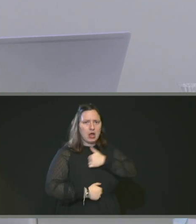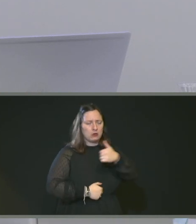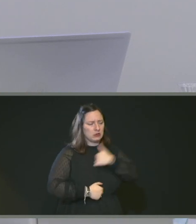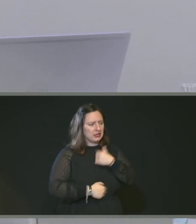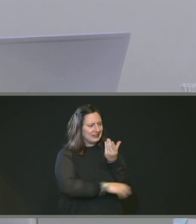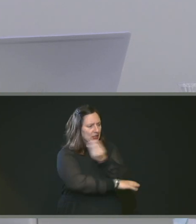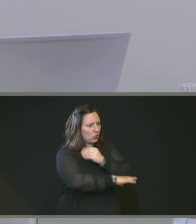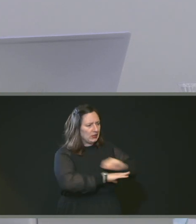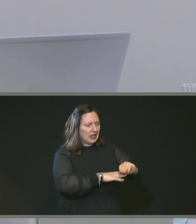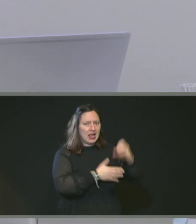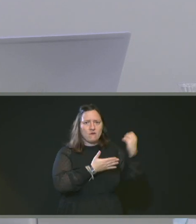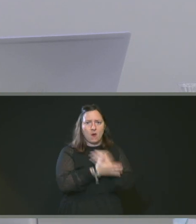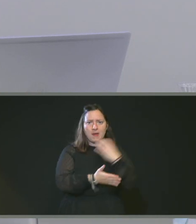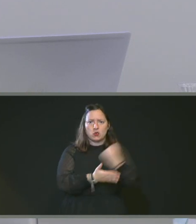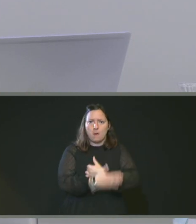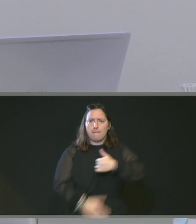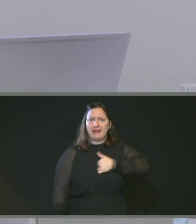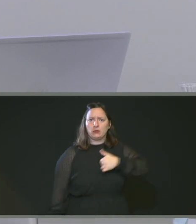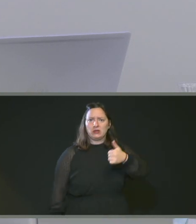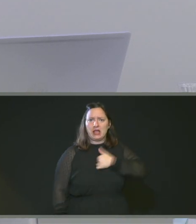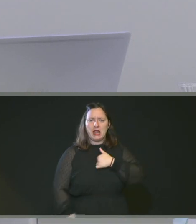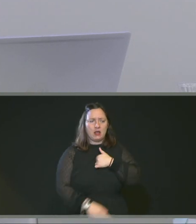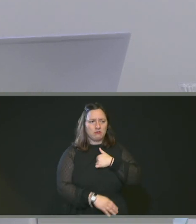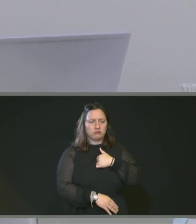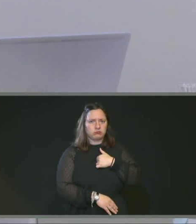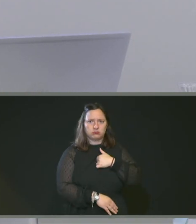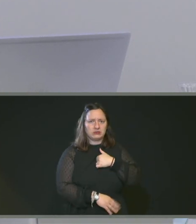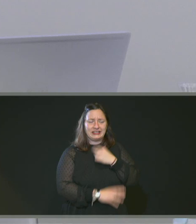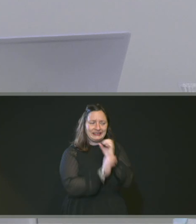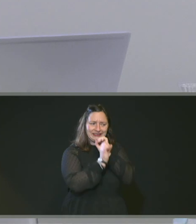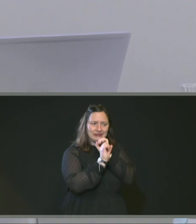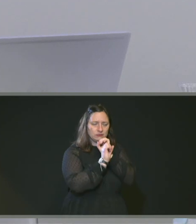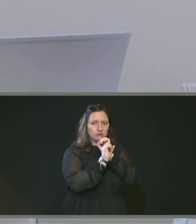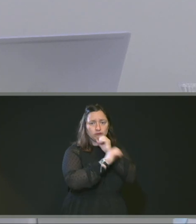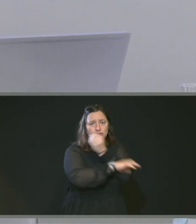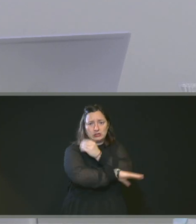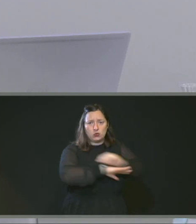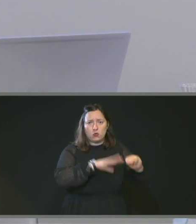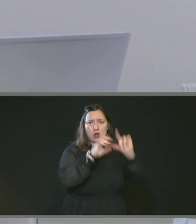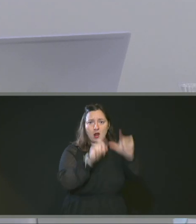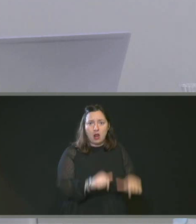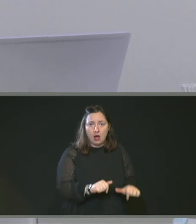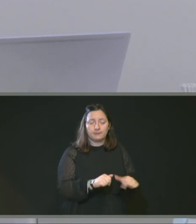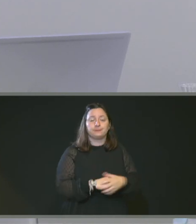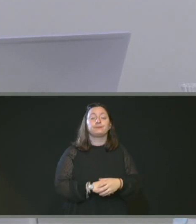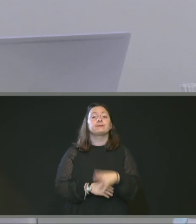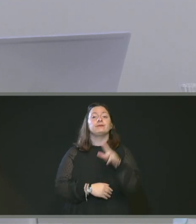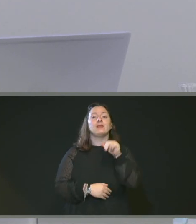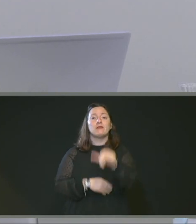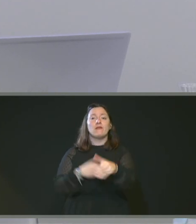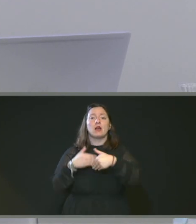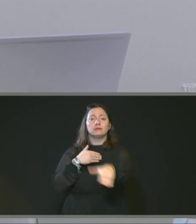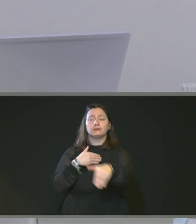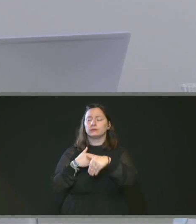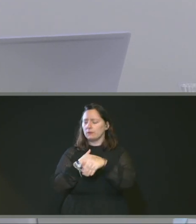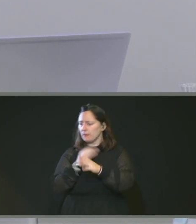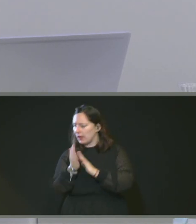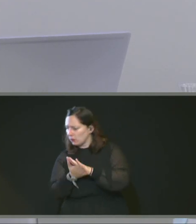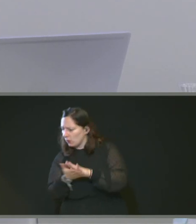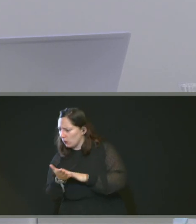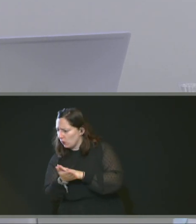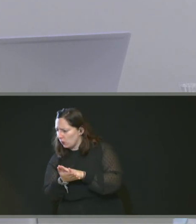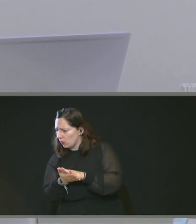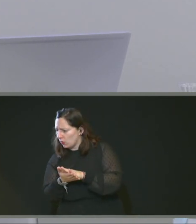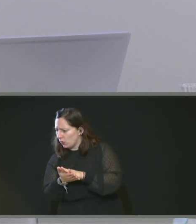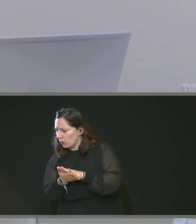sécurisées et ne sont pas conservées. Donc, une cabine quattro sera installée dans le centre commercial de Mont-Saint Pardon, le